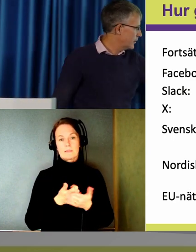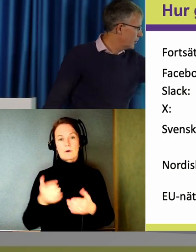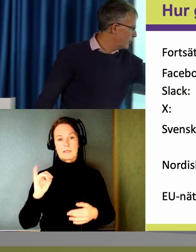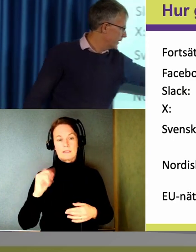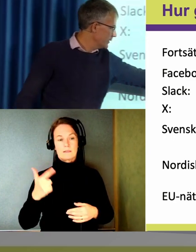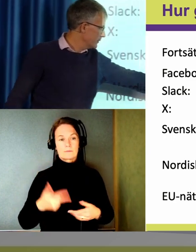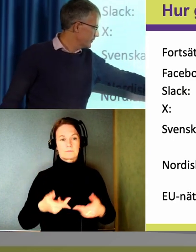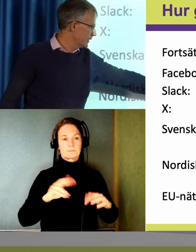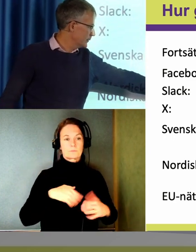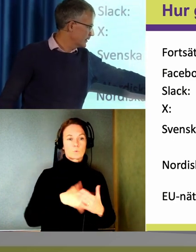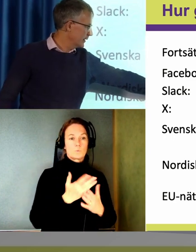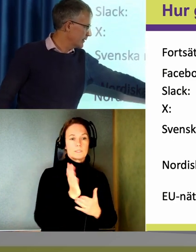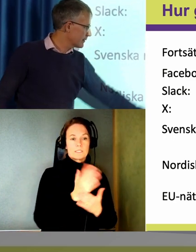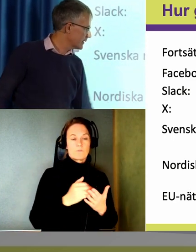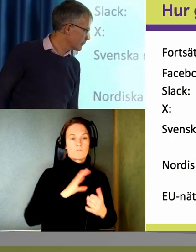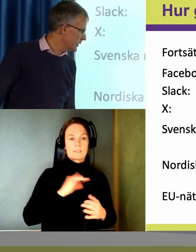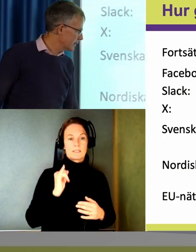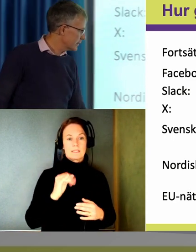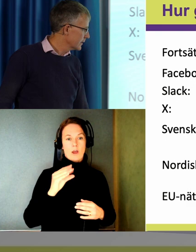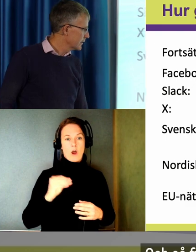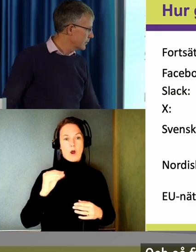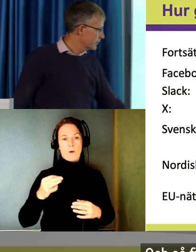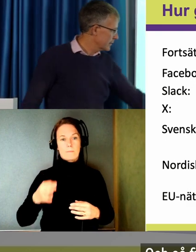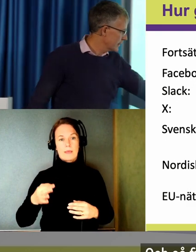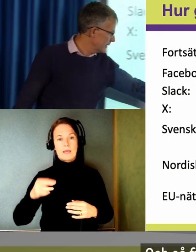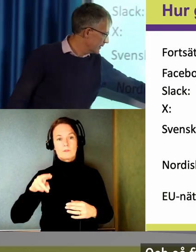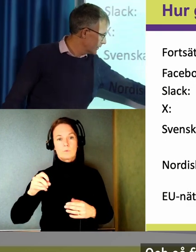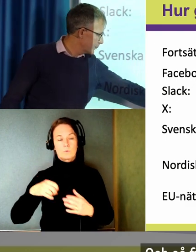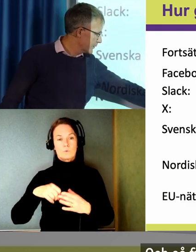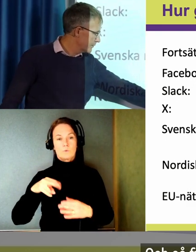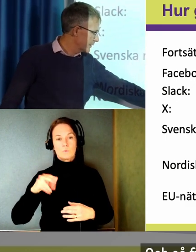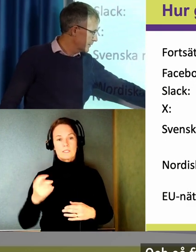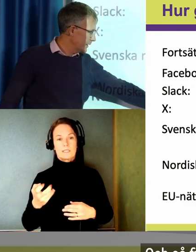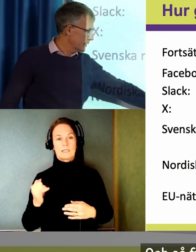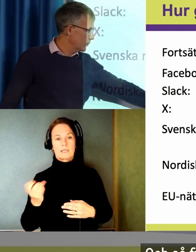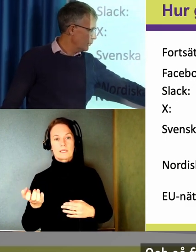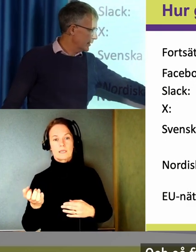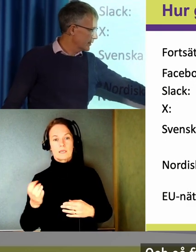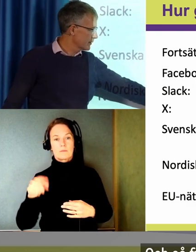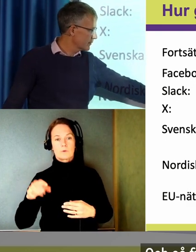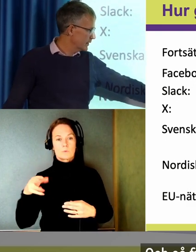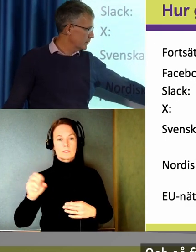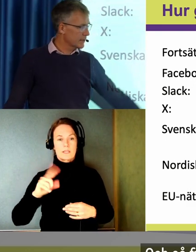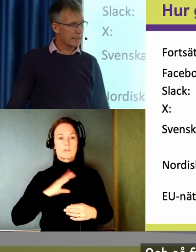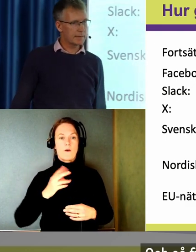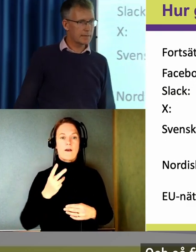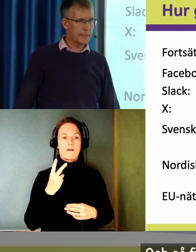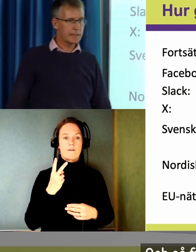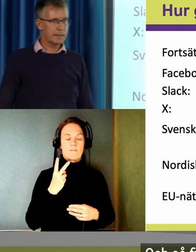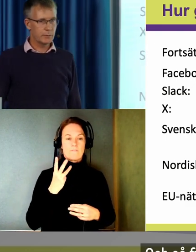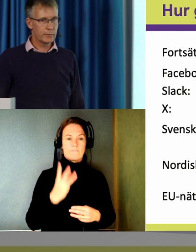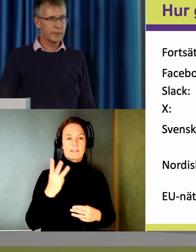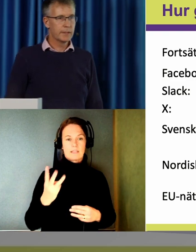IAAAP. För er som är tillgänglighetsexperter. Och så finns det en liten grupp V2C-kopplad. Som är Nordic